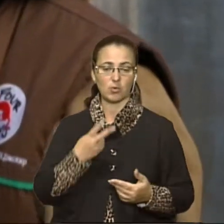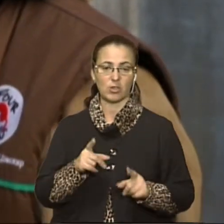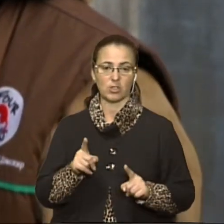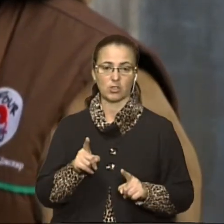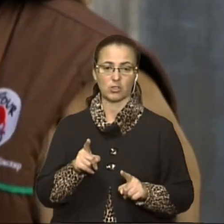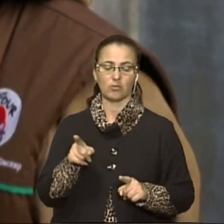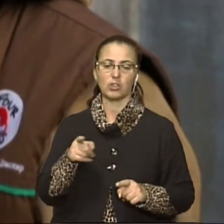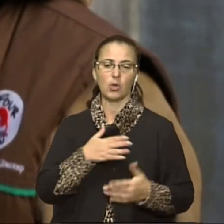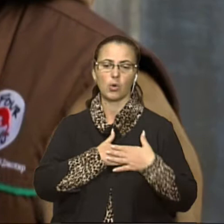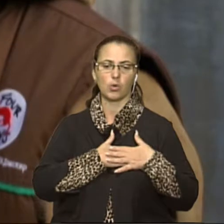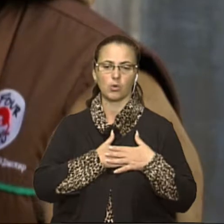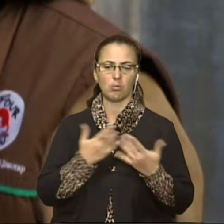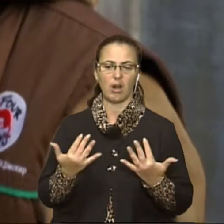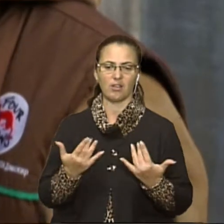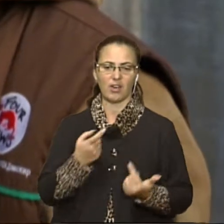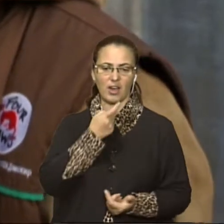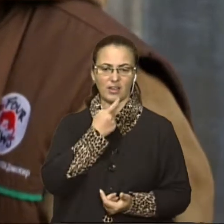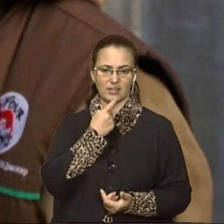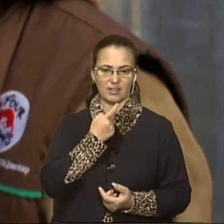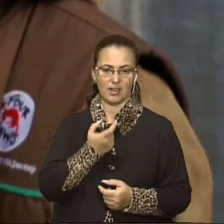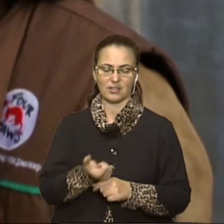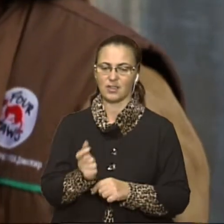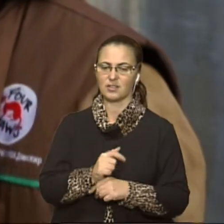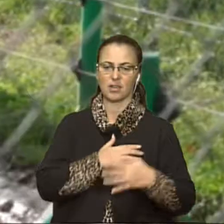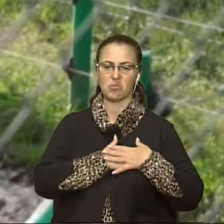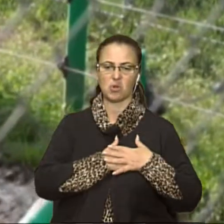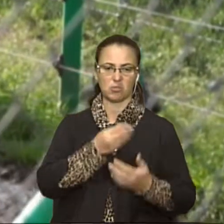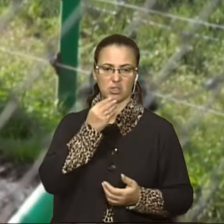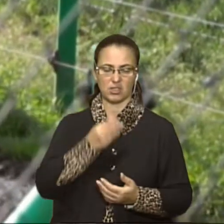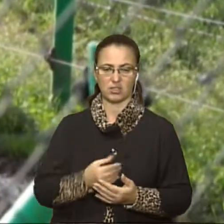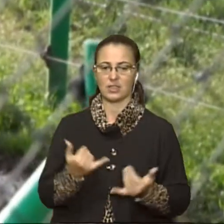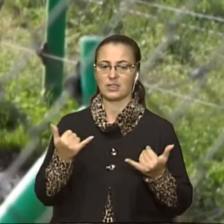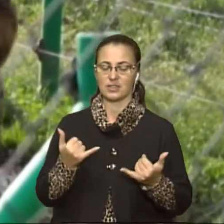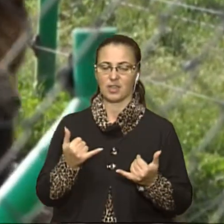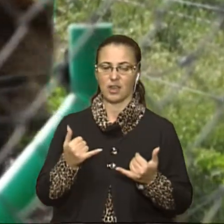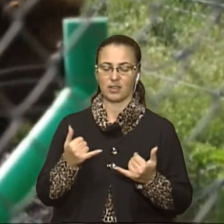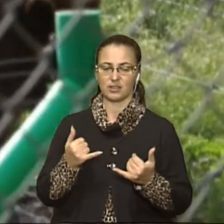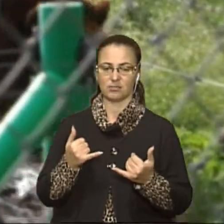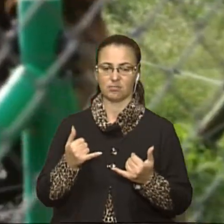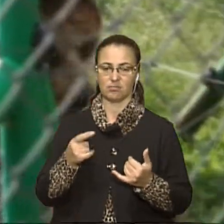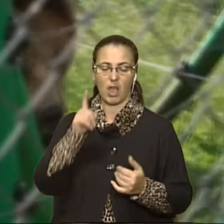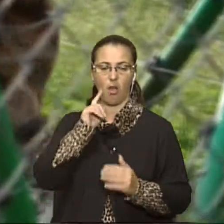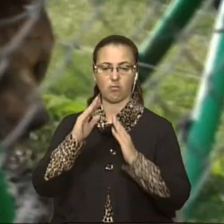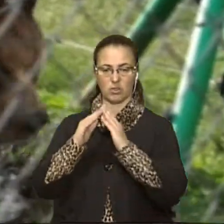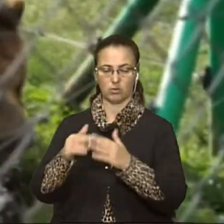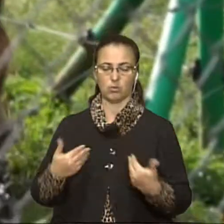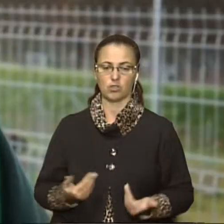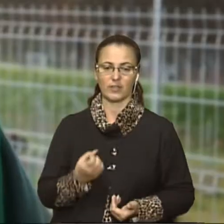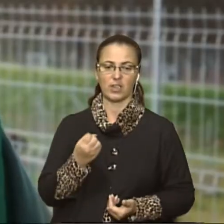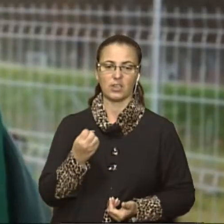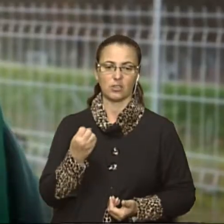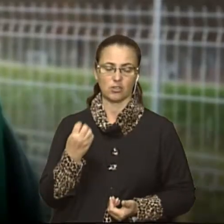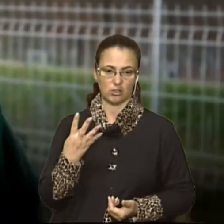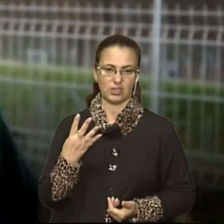люблять варені яйця. Це їхня улюблена їжа. Зараз в притулку Доможир живе 14 ведмедів.